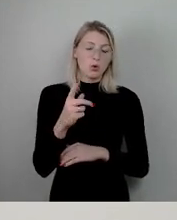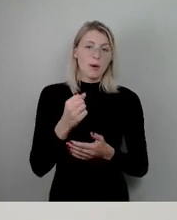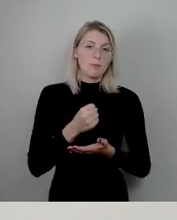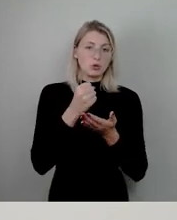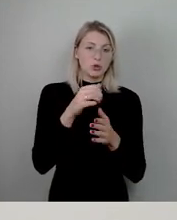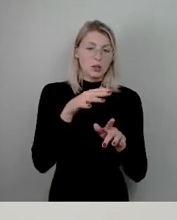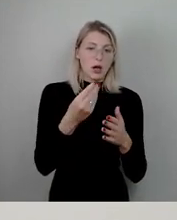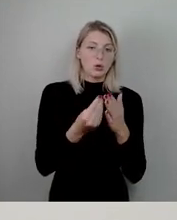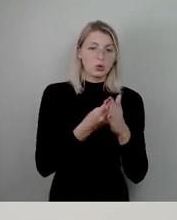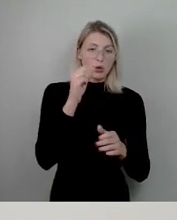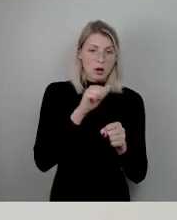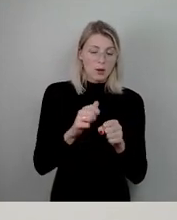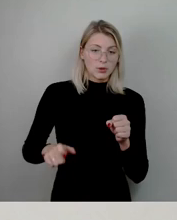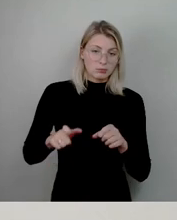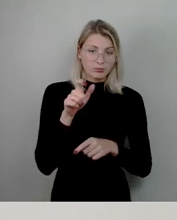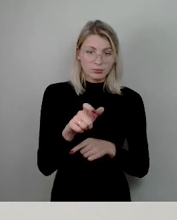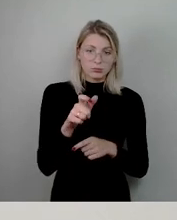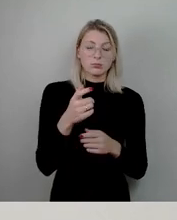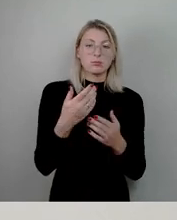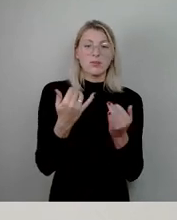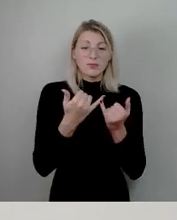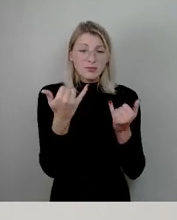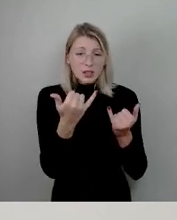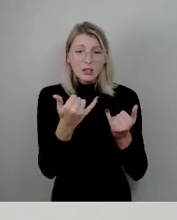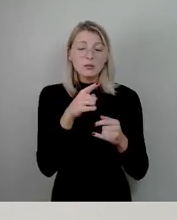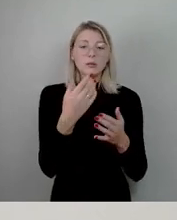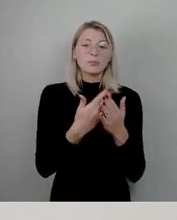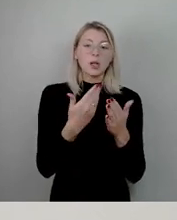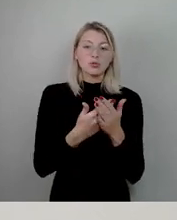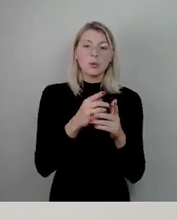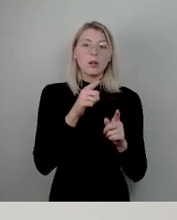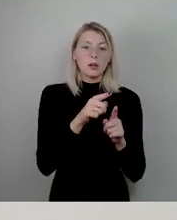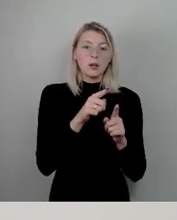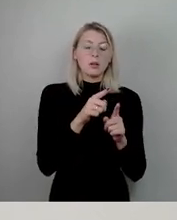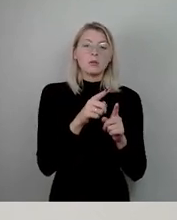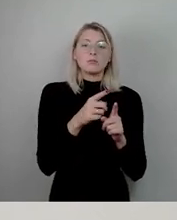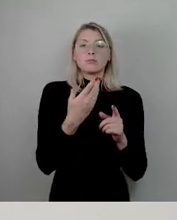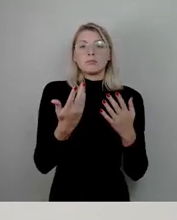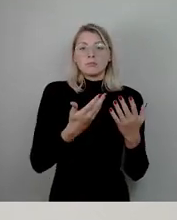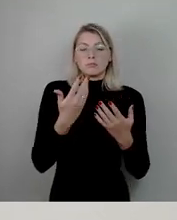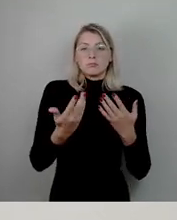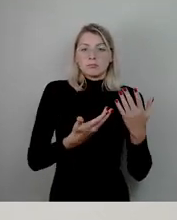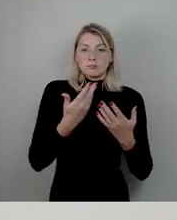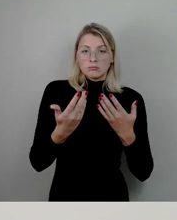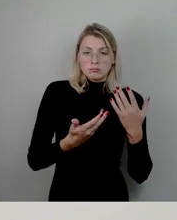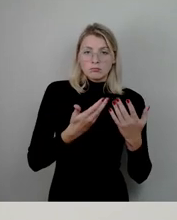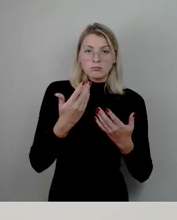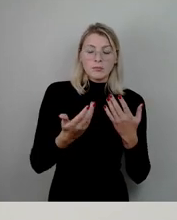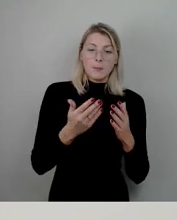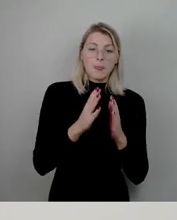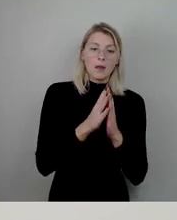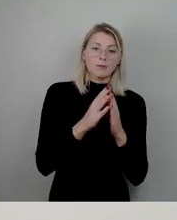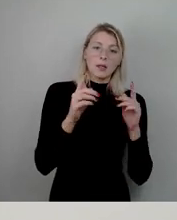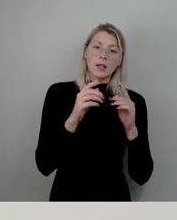Kulturamtes. Wie machen wir das? Beispielsweise indem weniger Broschüren gedruckt werden, die dann nur noch